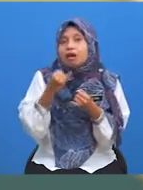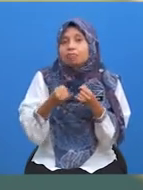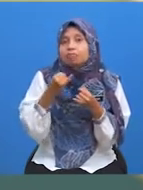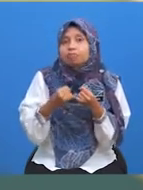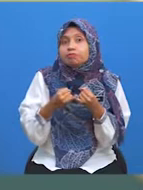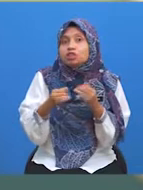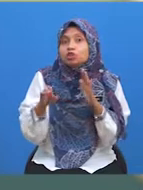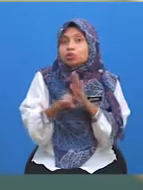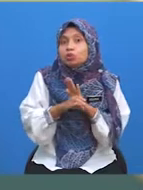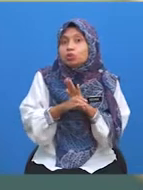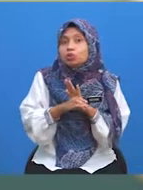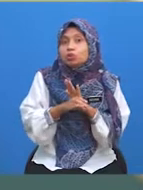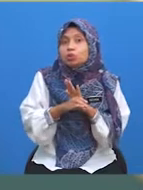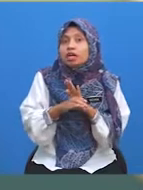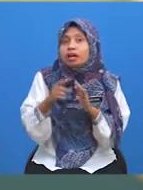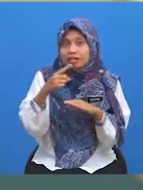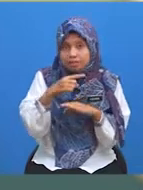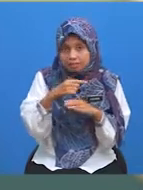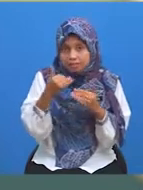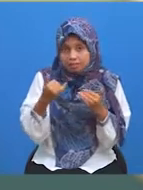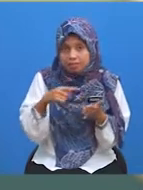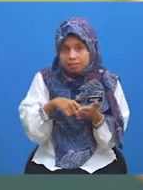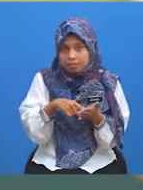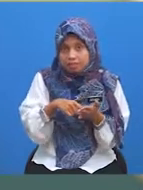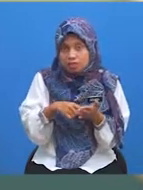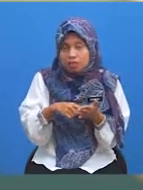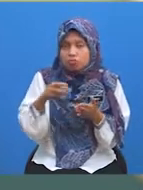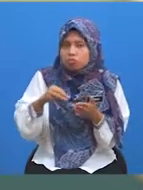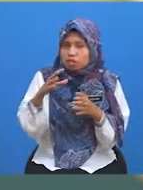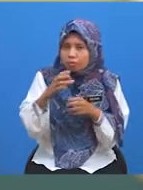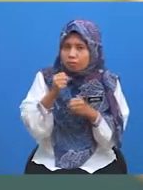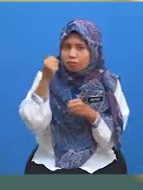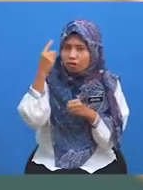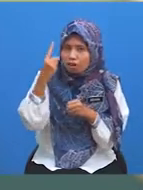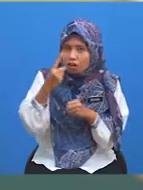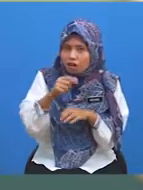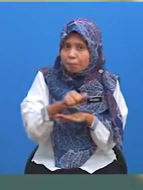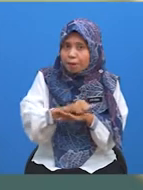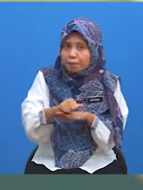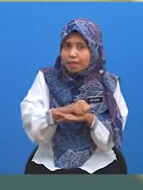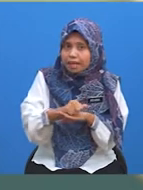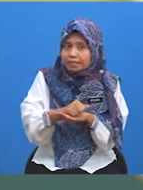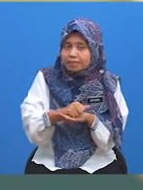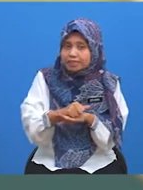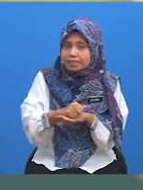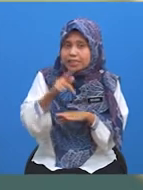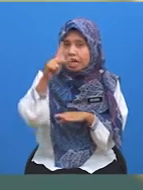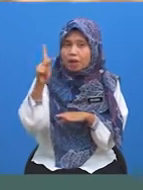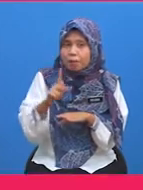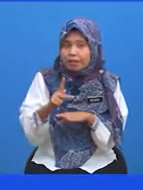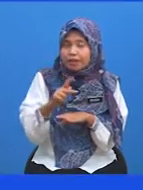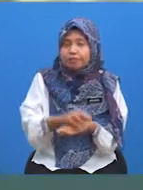contoh 1I Cikgu harap murid-murid memahami sepenuhnya aplikasi kamiran tentu